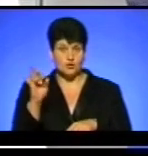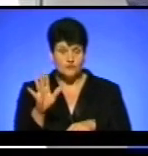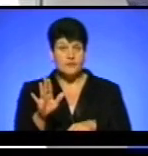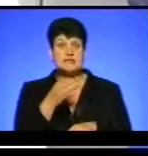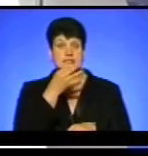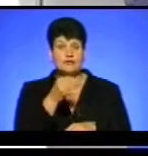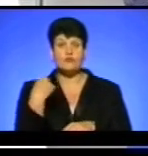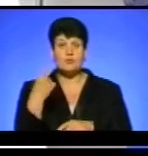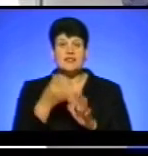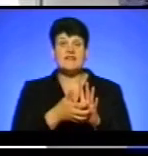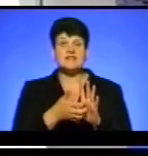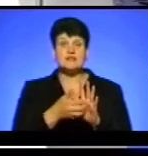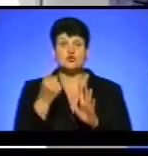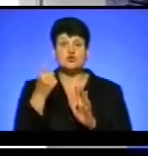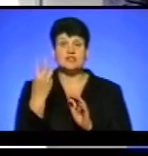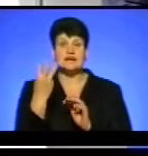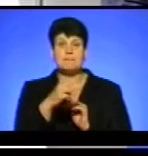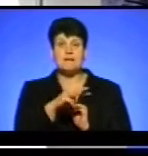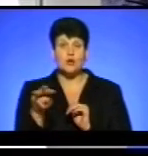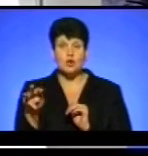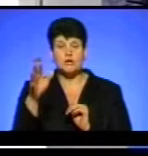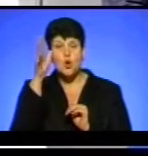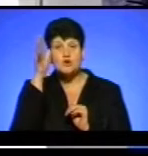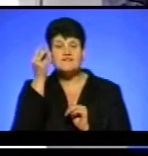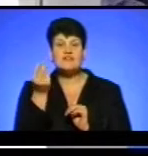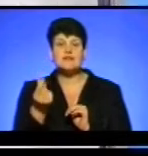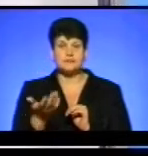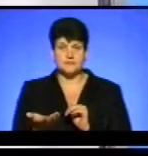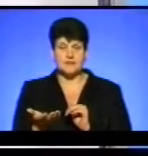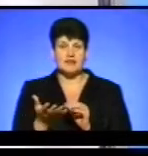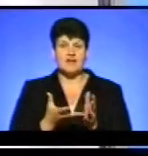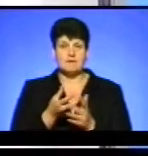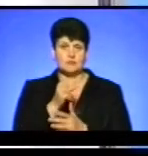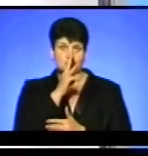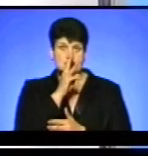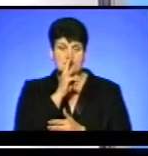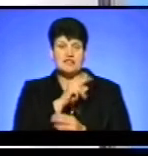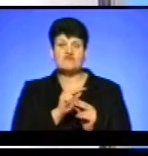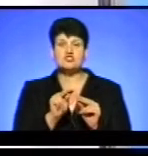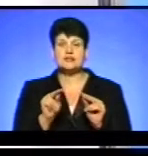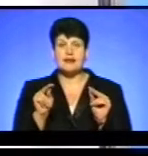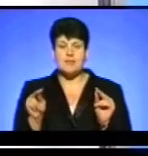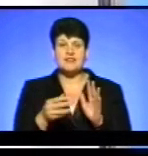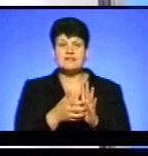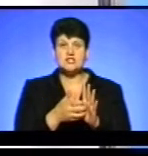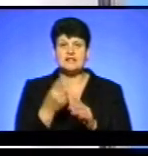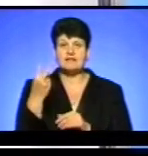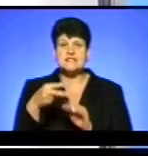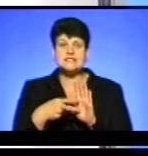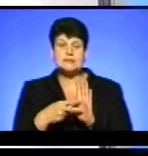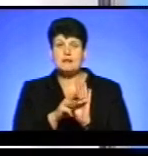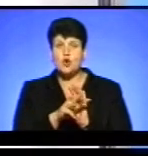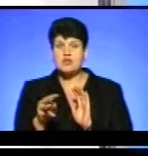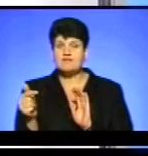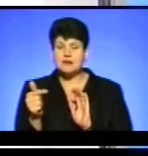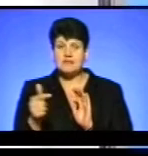що в області не вистачає 103 мільйони освітній субвенцій на виплату заробітної плати вчителям, не вистачає 27 мільйонів